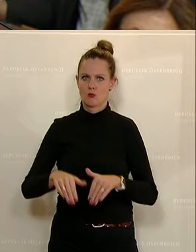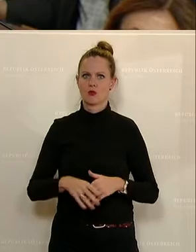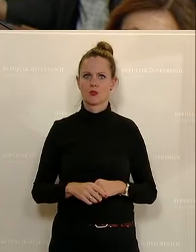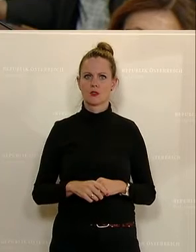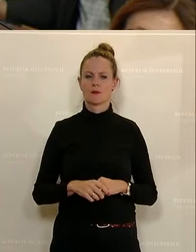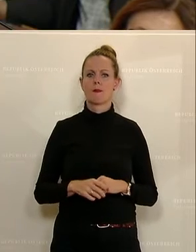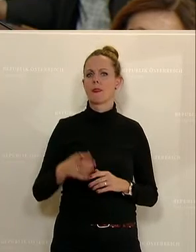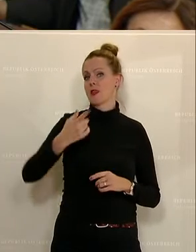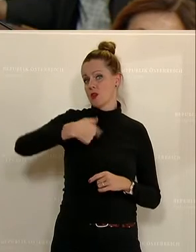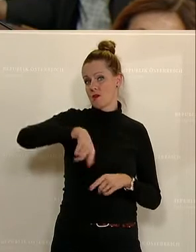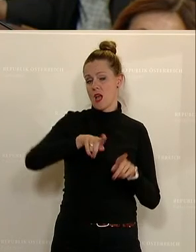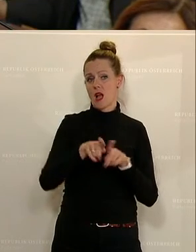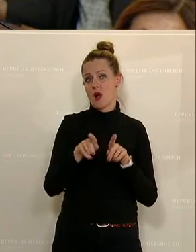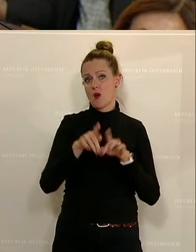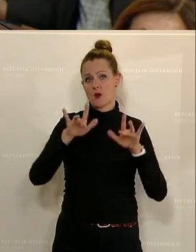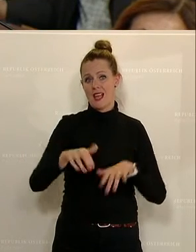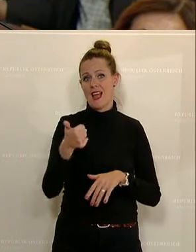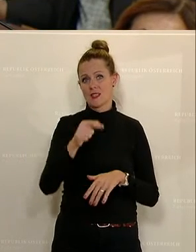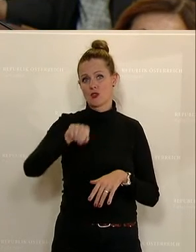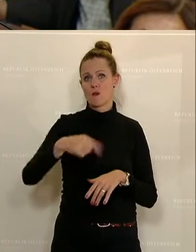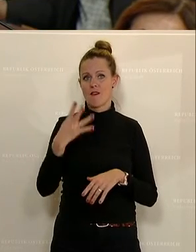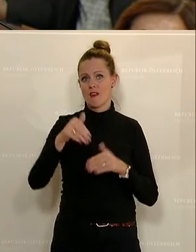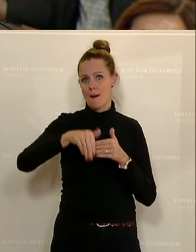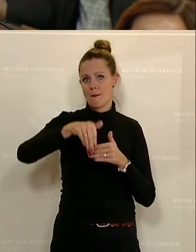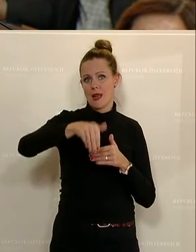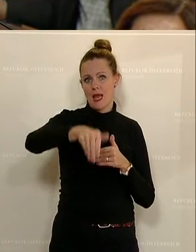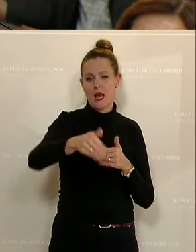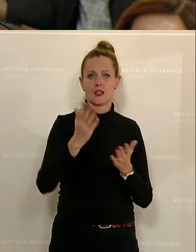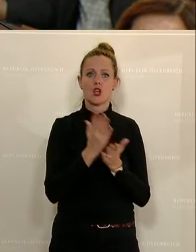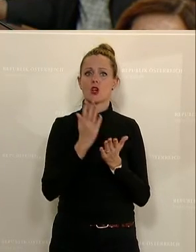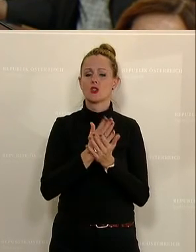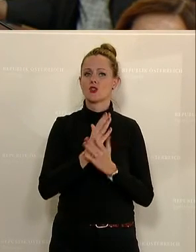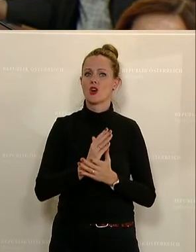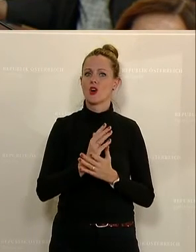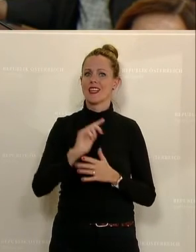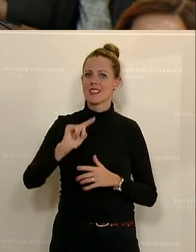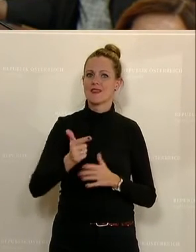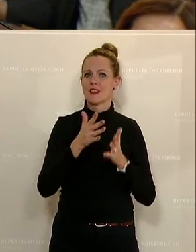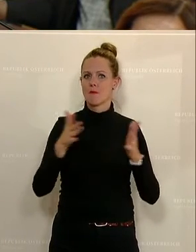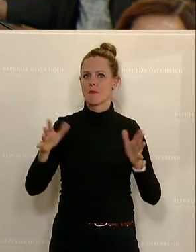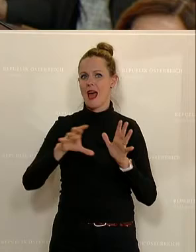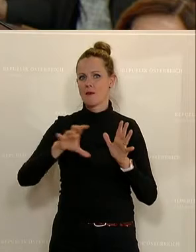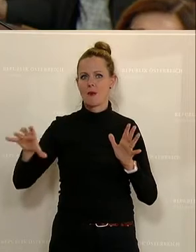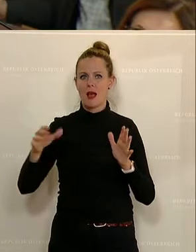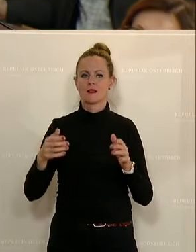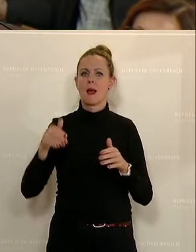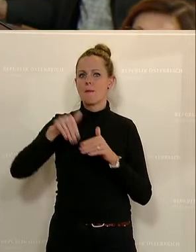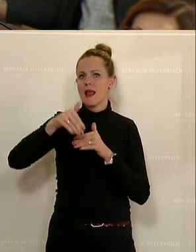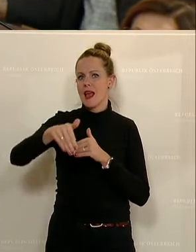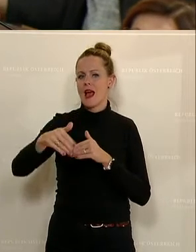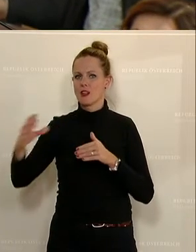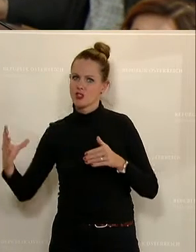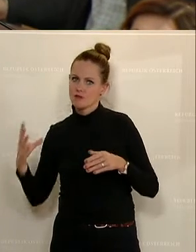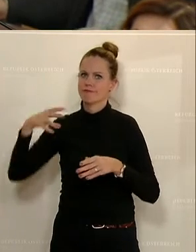Und wir haben 1,4 Milliarden hier bereits in die zweite Breitbandmilliarde investiert. Und ich freue mich sehr,